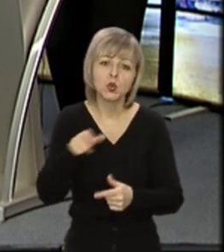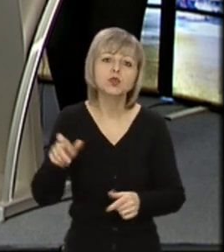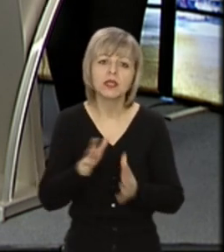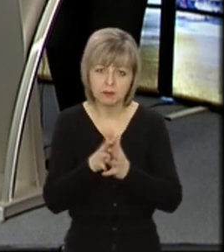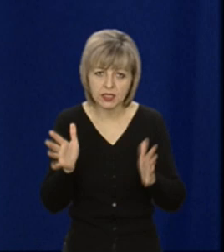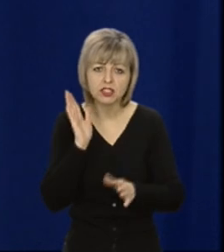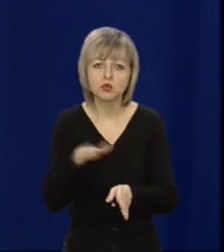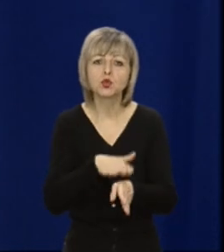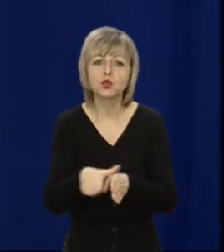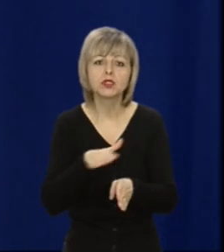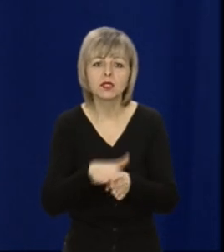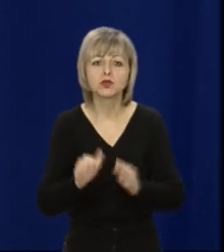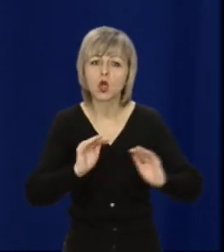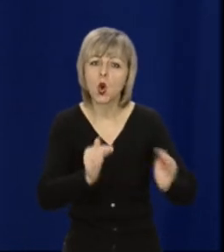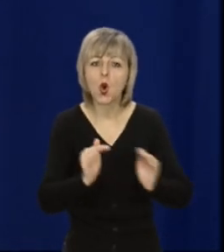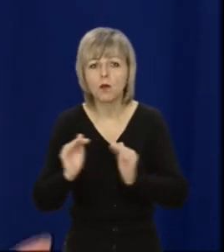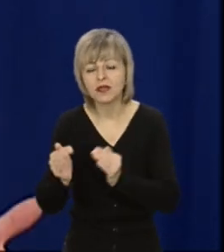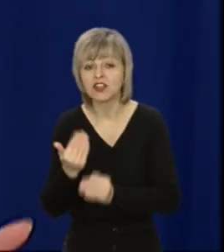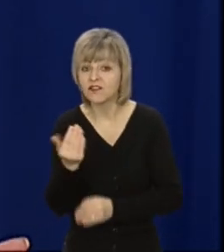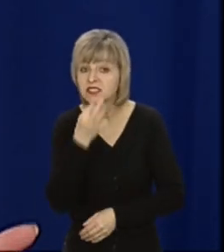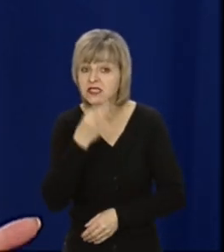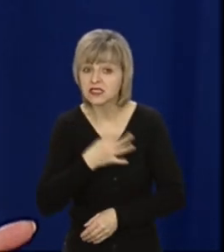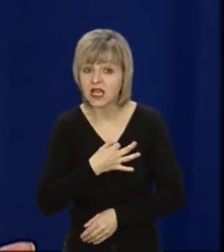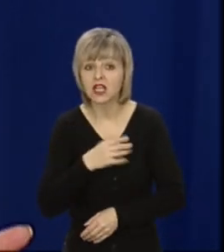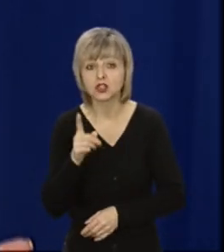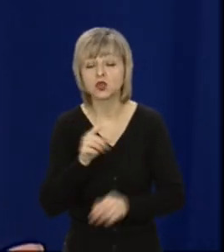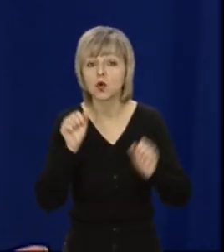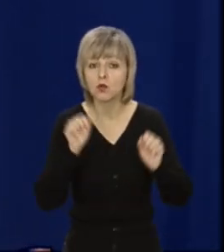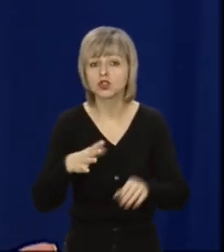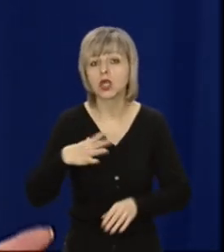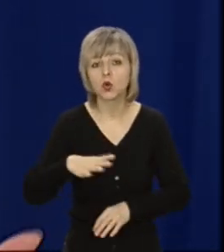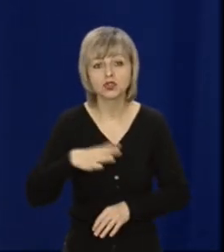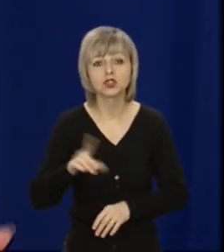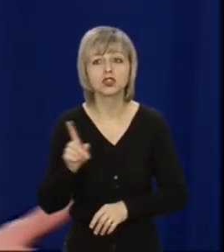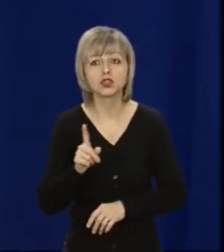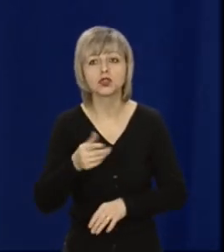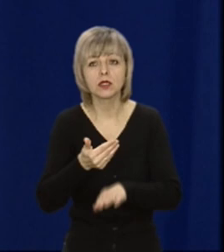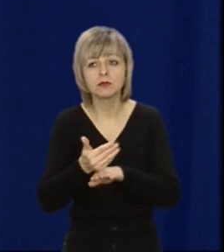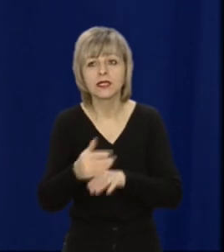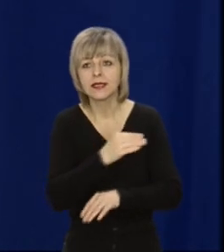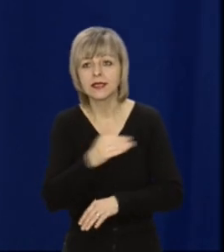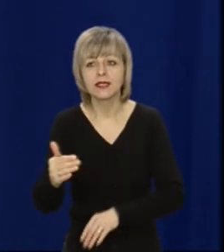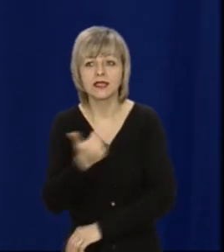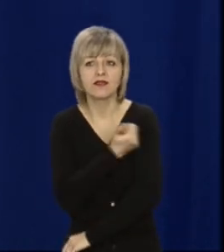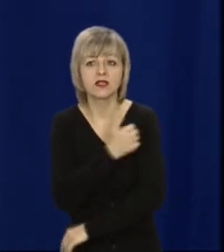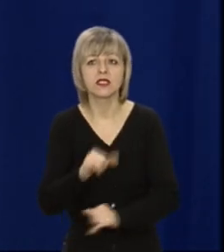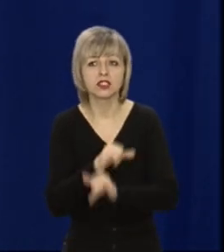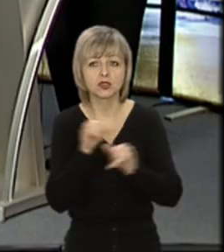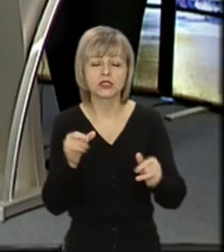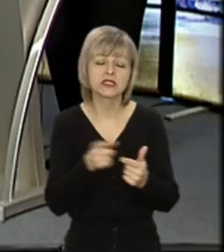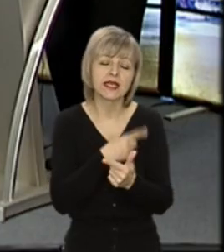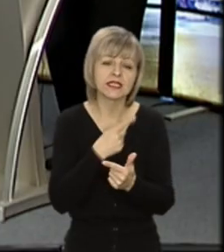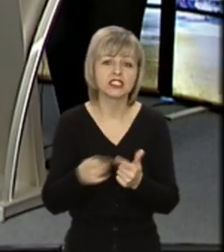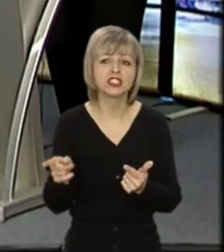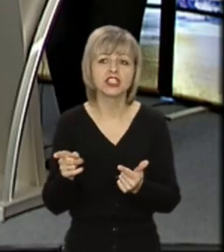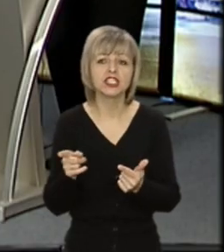більше дотримуватись обмежень? От ви сказали, що їй, зрештою, можна очікувати і того, що згодом і рівень вакцинації зросте. Чи